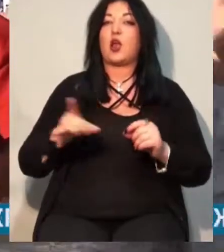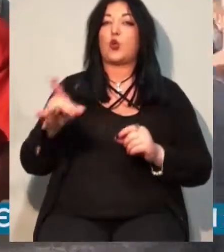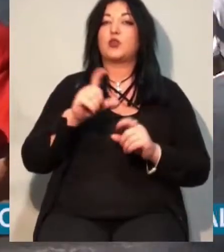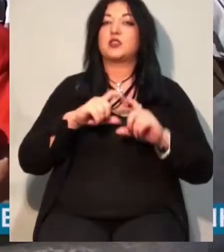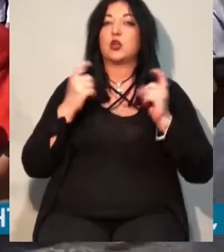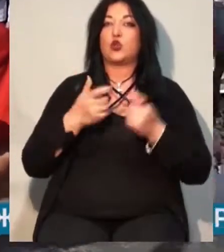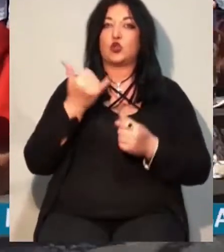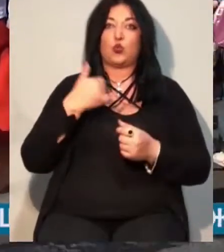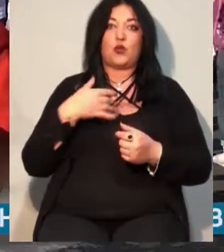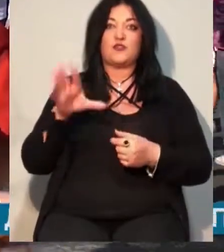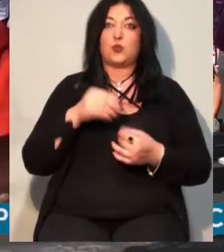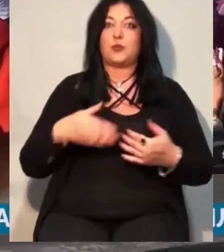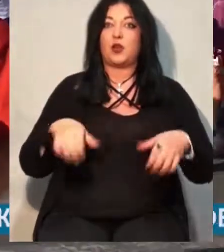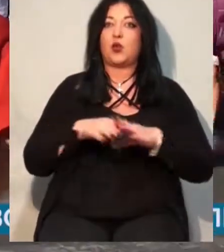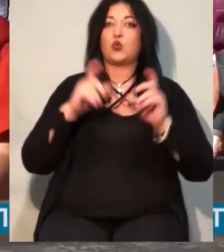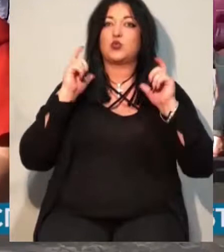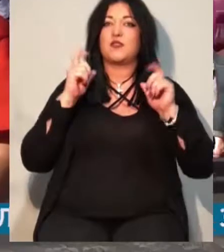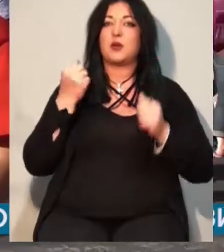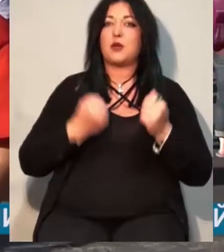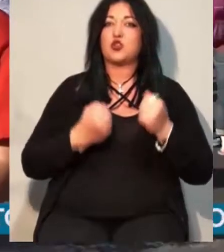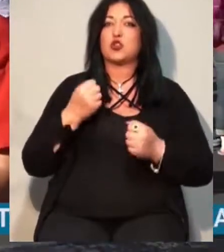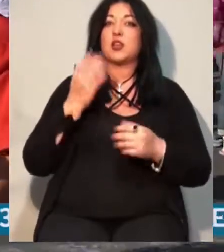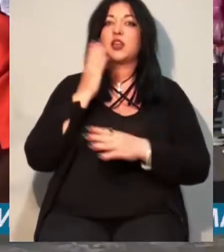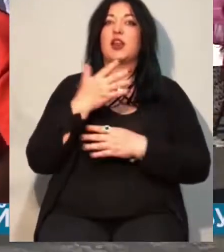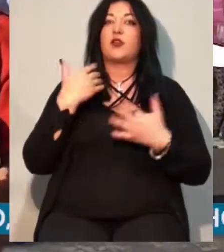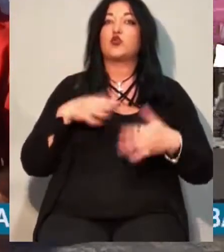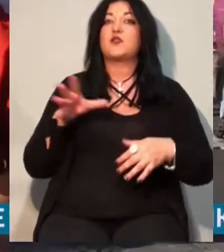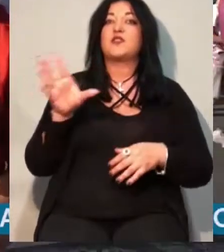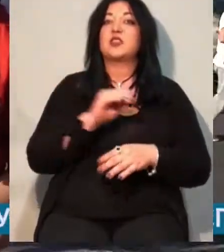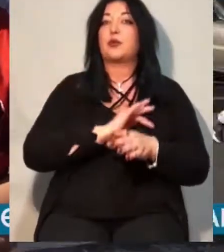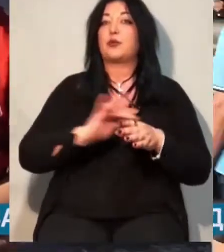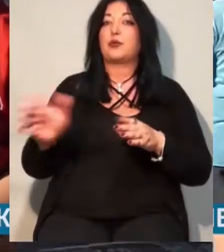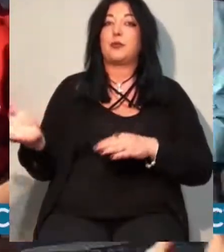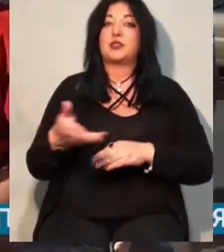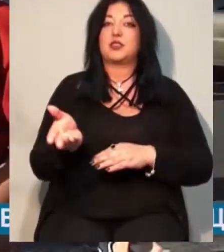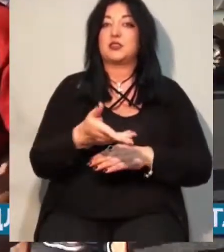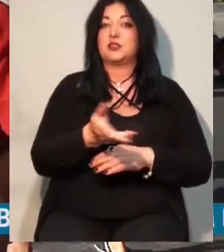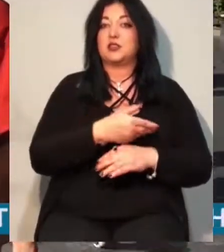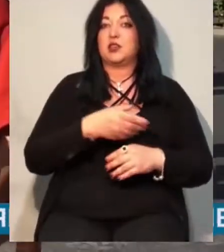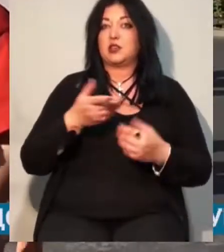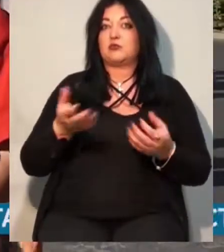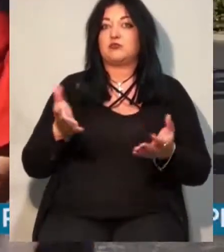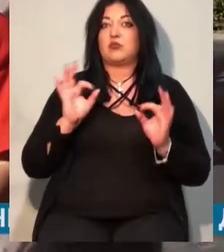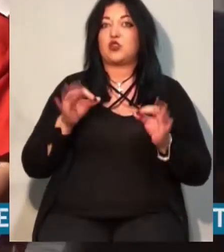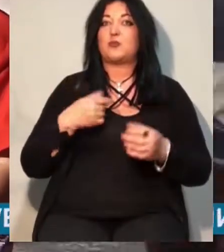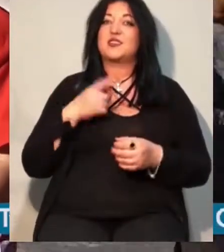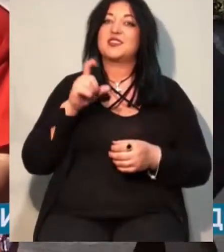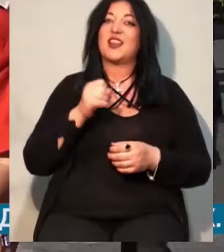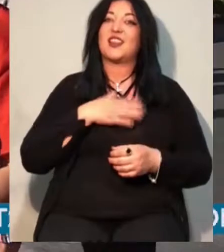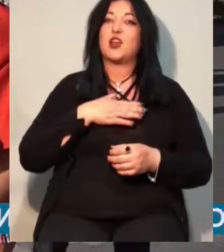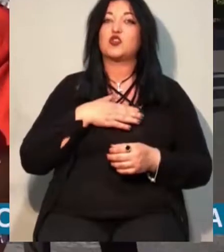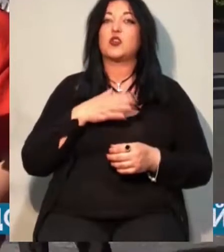перекроється, грузові машини, дерев'я вже всі посносили. Тобто, звісно, ми за наше будущее, за якусь